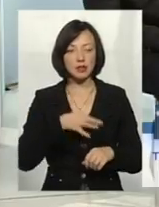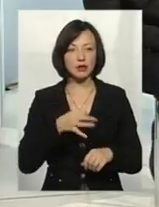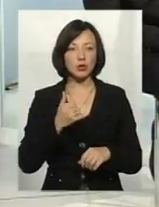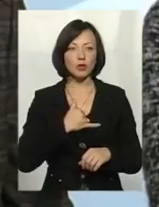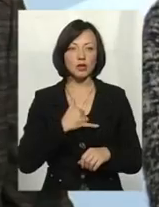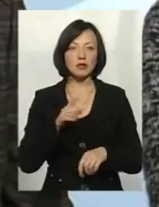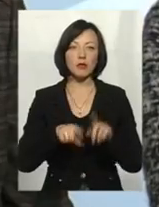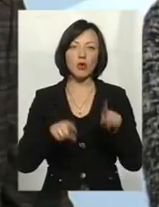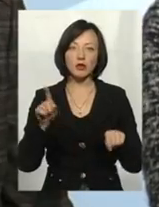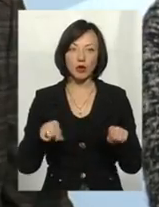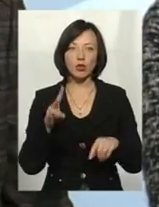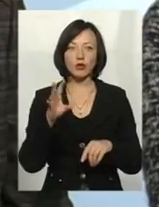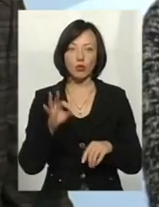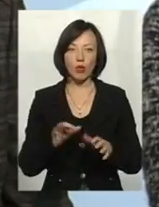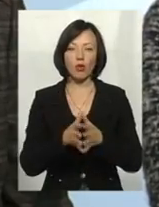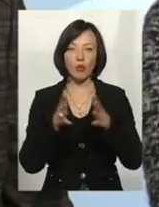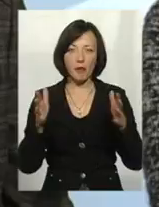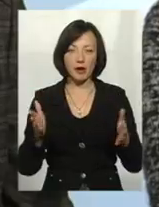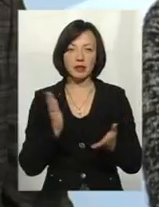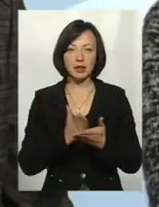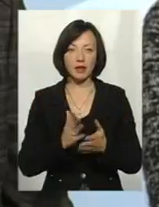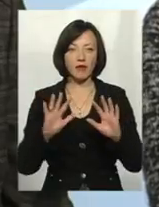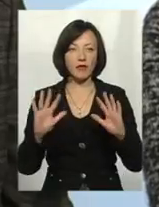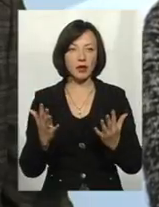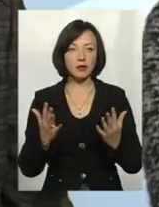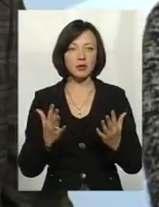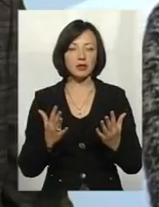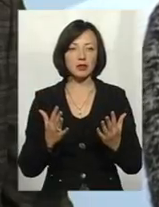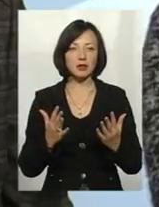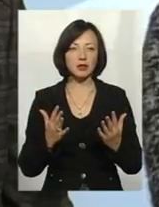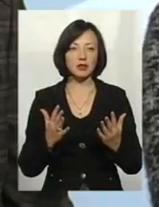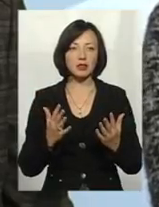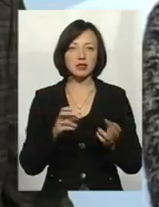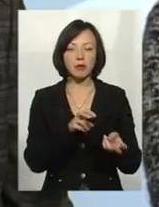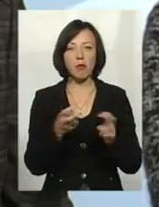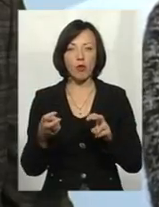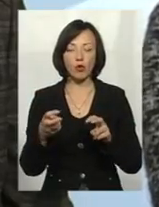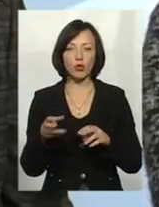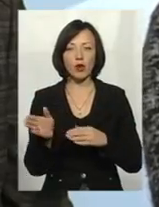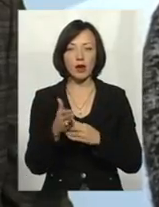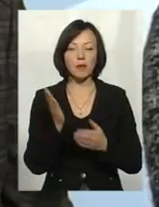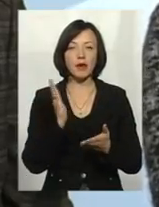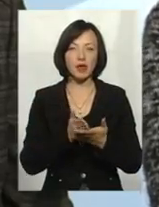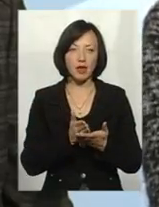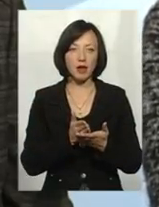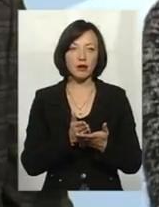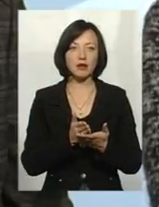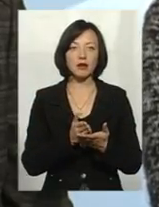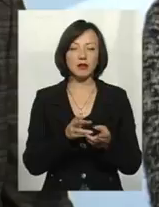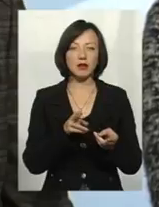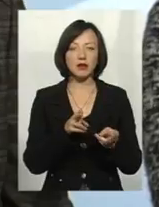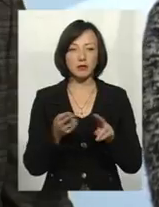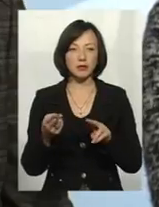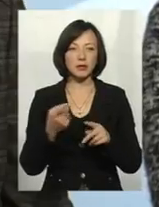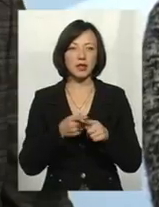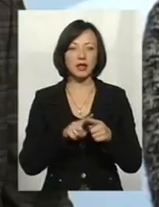поодинокі, але глобальні є випадки, які зустрічаються за мору риби. Ну, є і людський фактор,